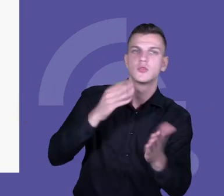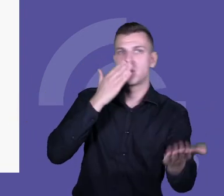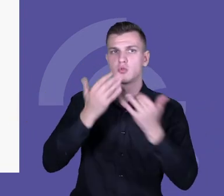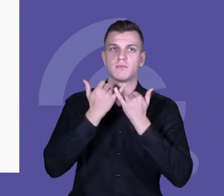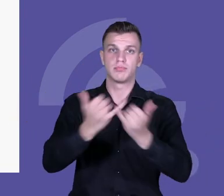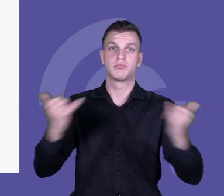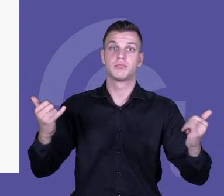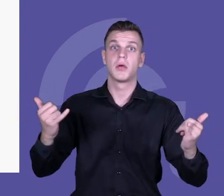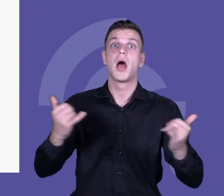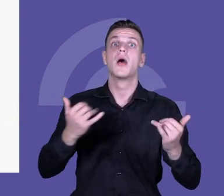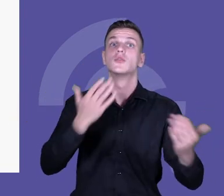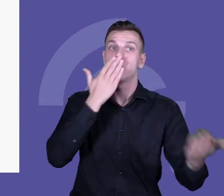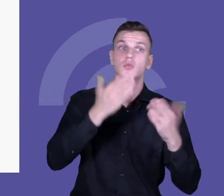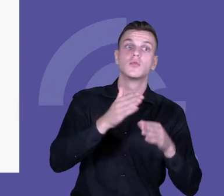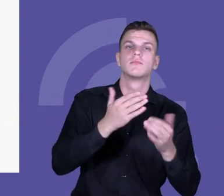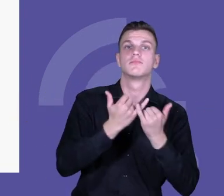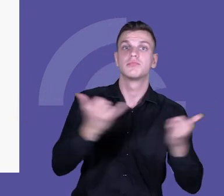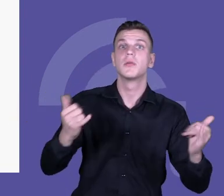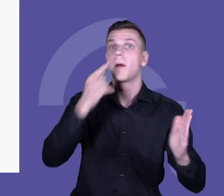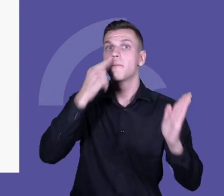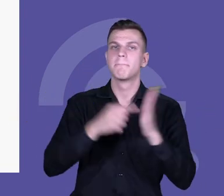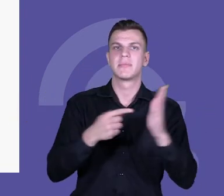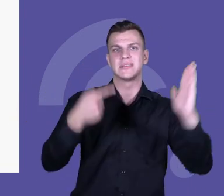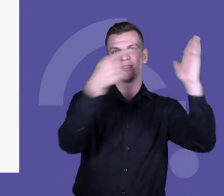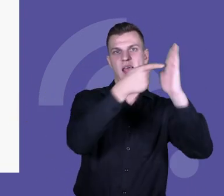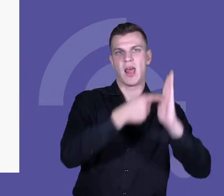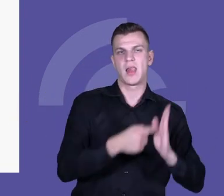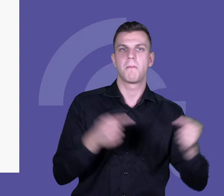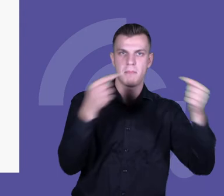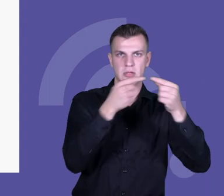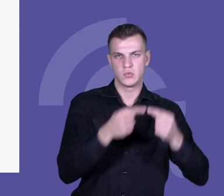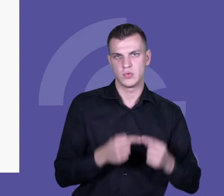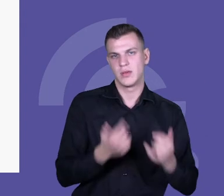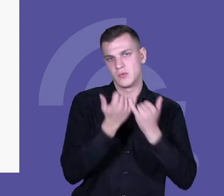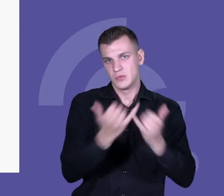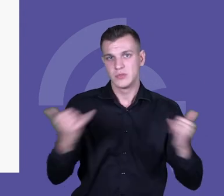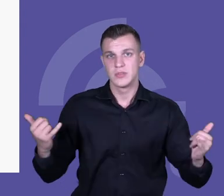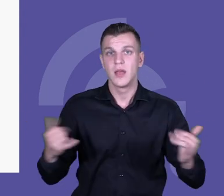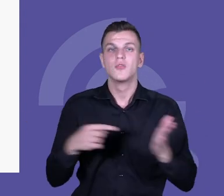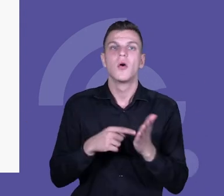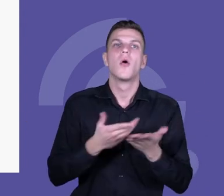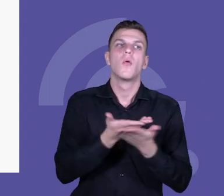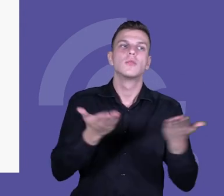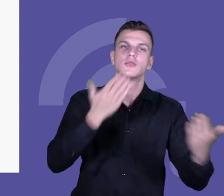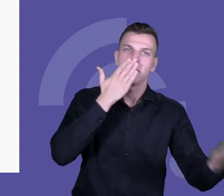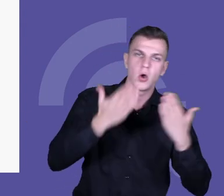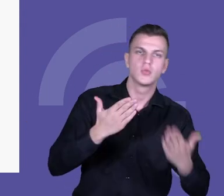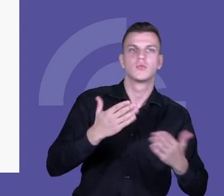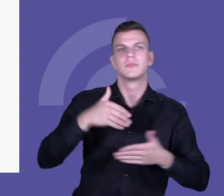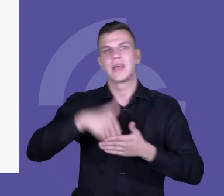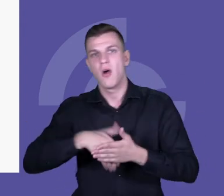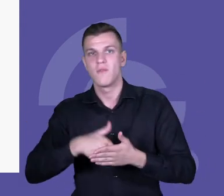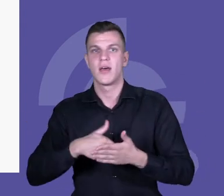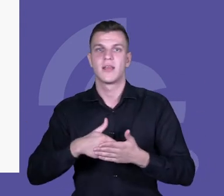jakie cele sobie stawia. I to był nasz cel w tym projekcie. Chcieliśmy poszerzyć repertuar praktyk, metod, podejść, ze